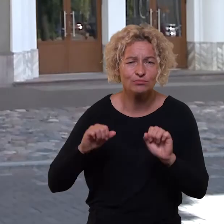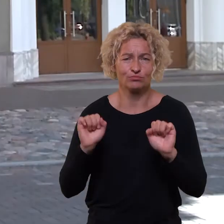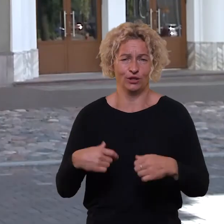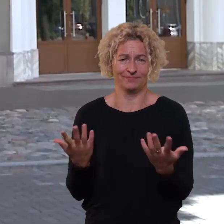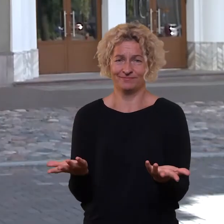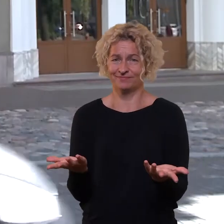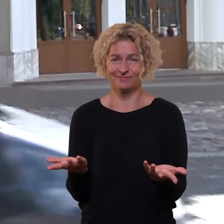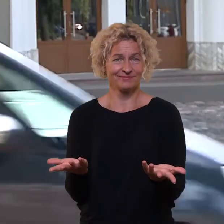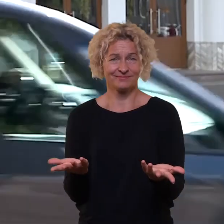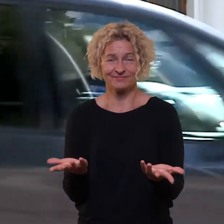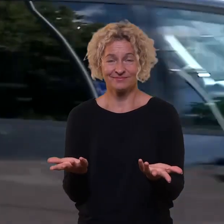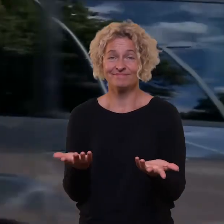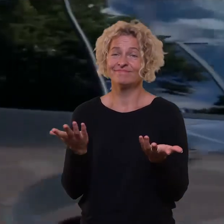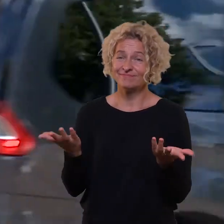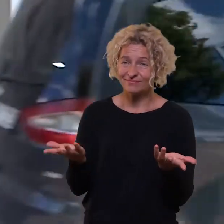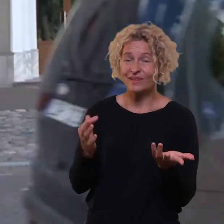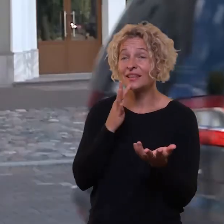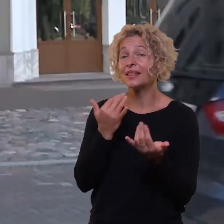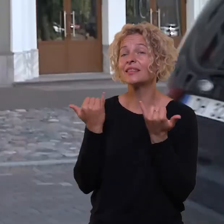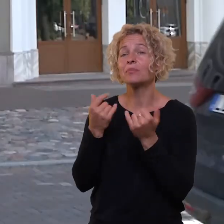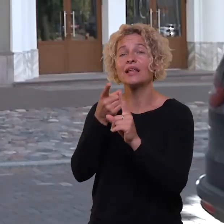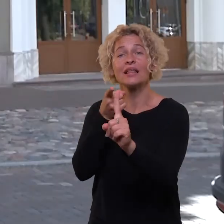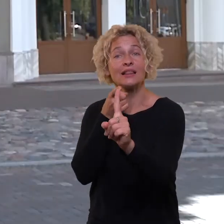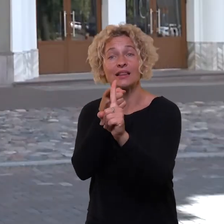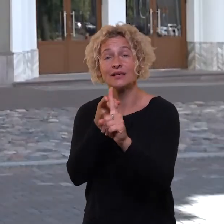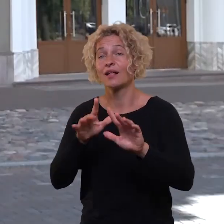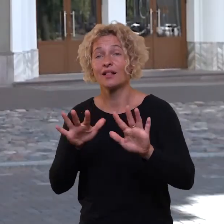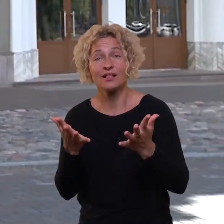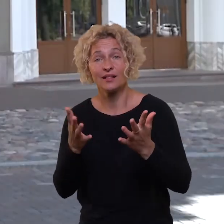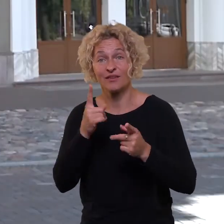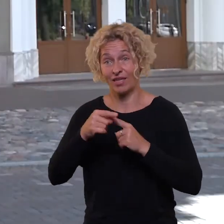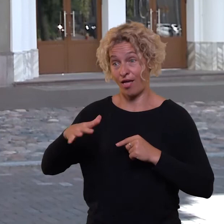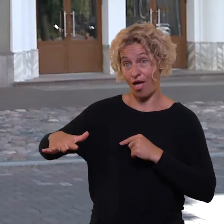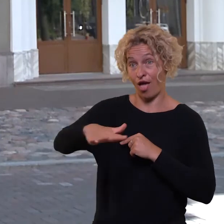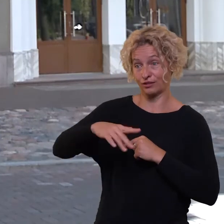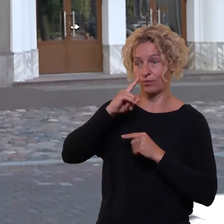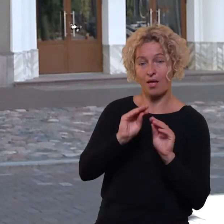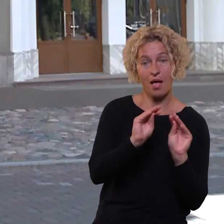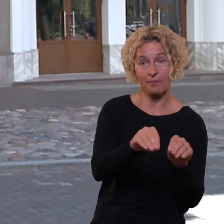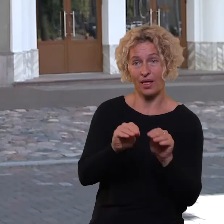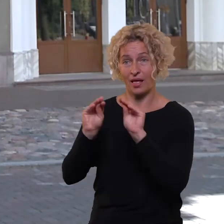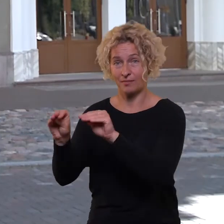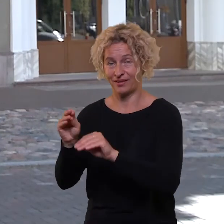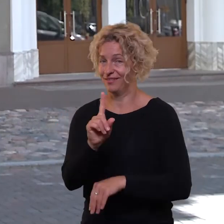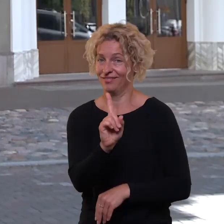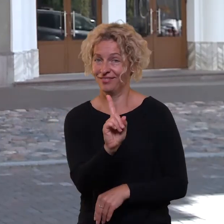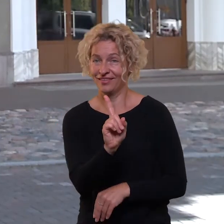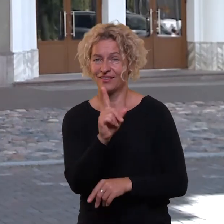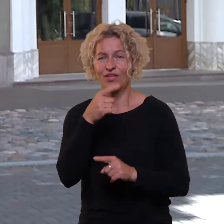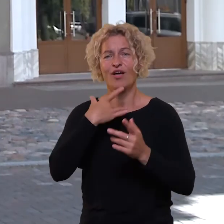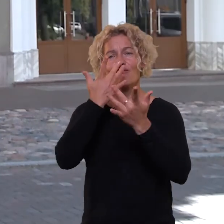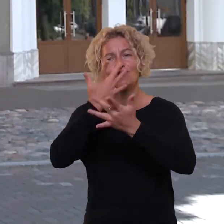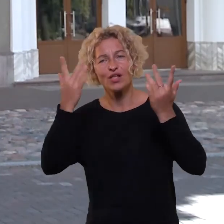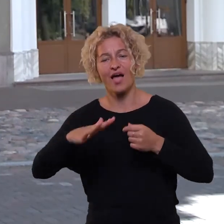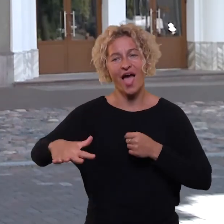transporto priemonėmis. Tai atinančių periodų tikrai prioritetas bus skiriamas ne automobilių stavėjimo inkštelėms, o